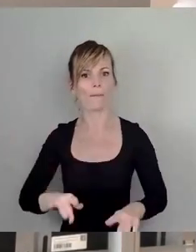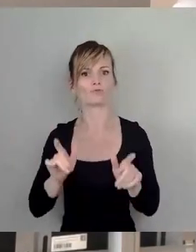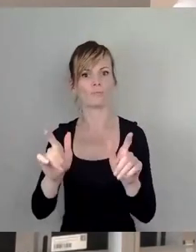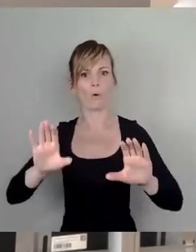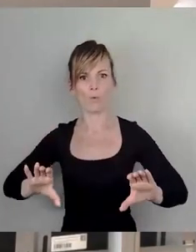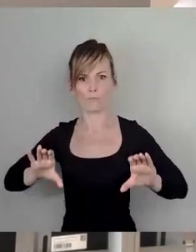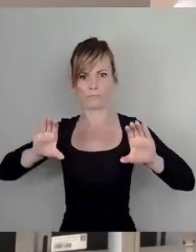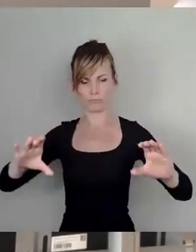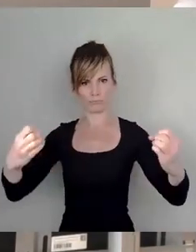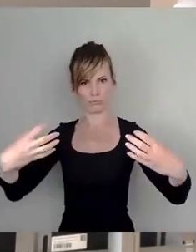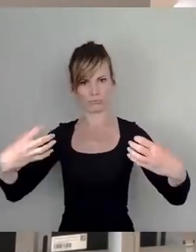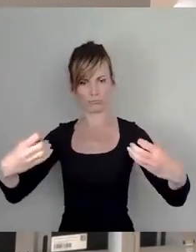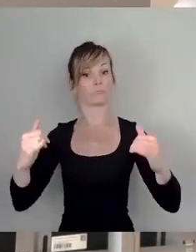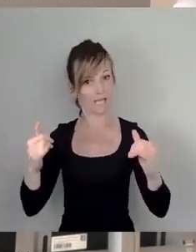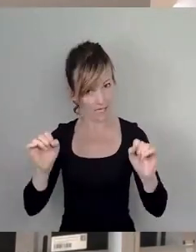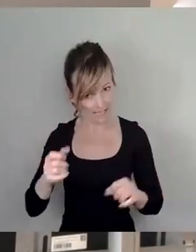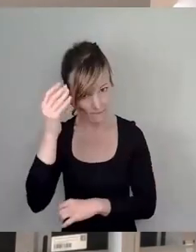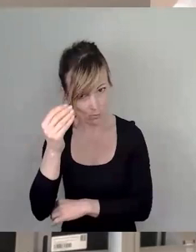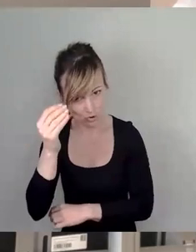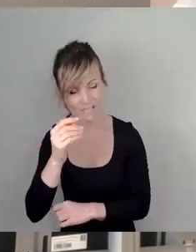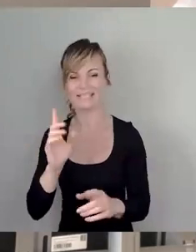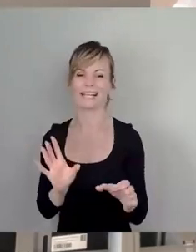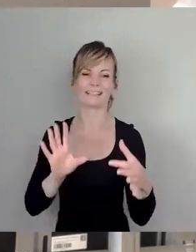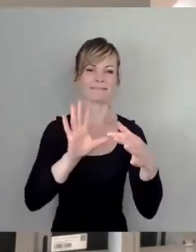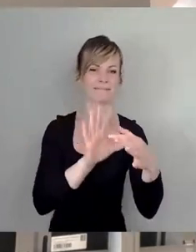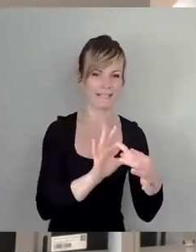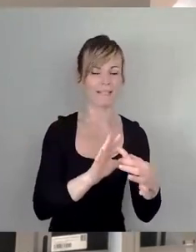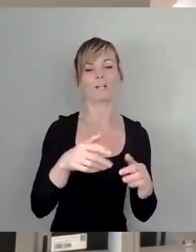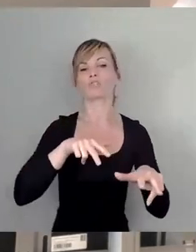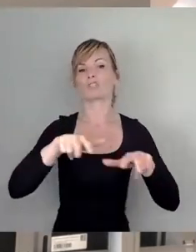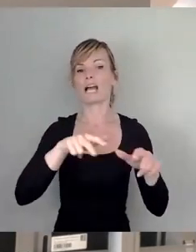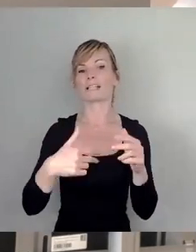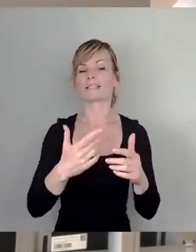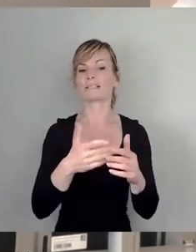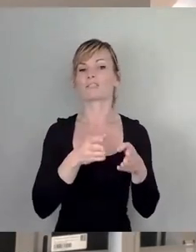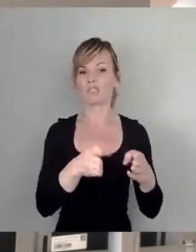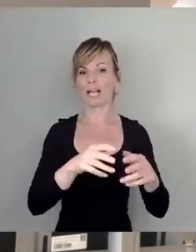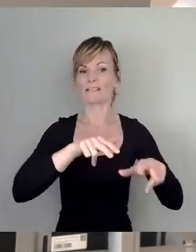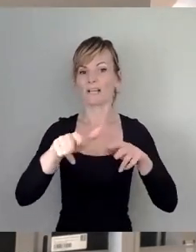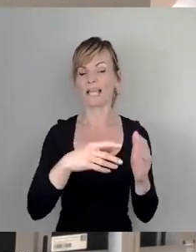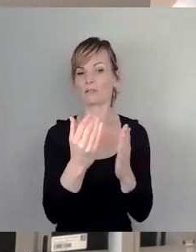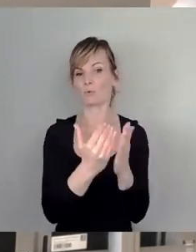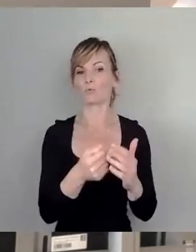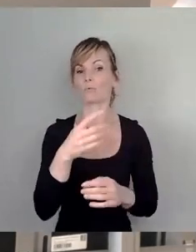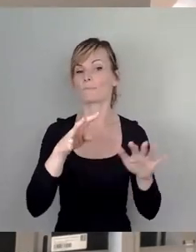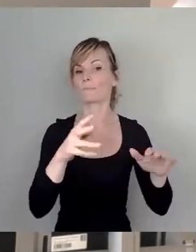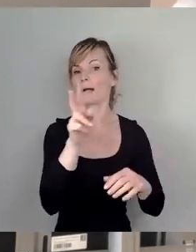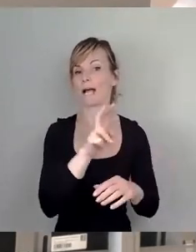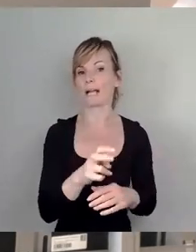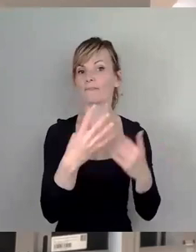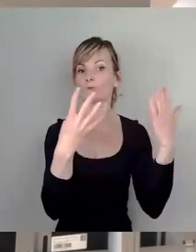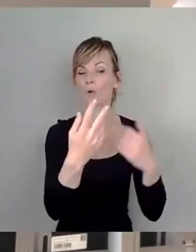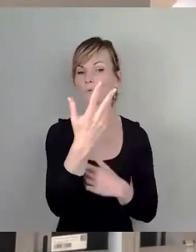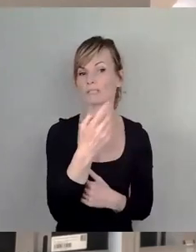Dann gibt es aber noch den Paragraphen 39 in der Straßenverkehrsordnung, da steht drin, ich sage mit meinen Worten, weil der